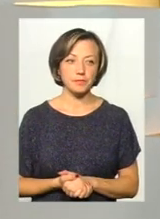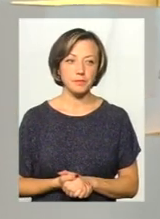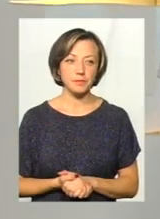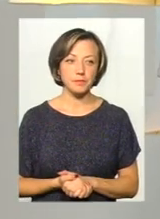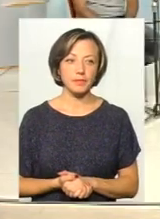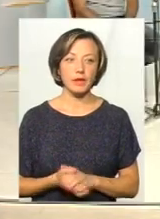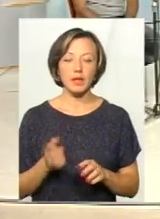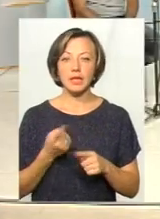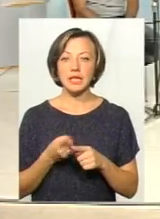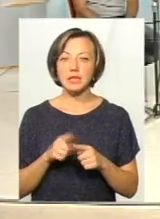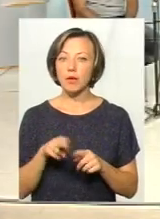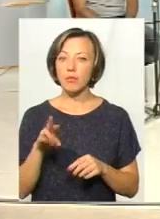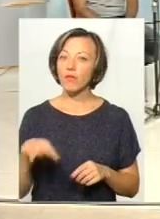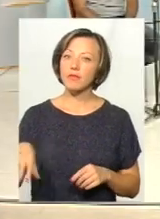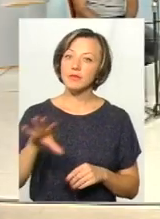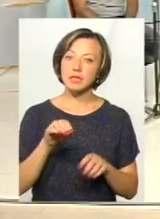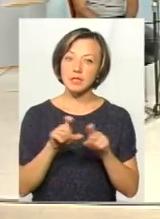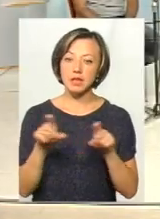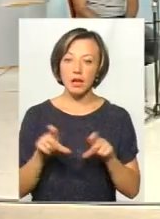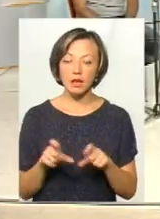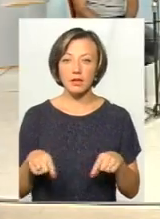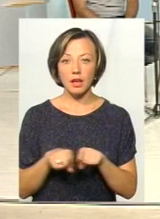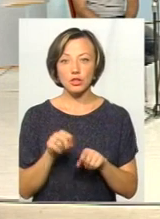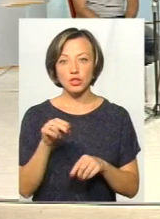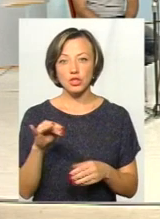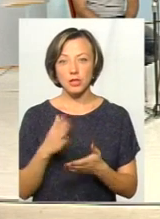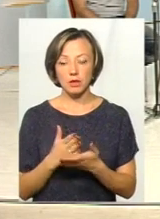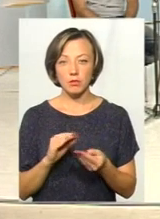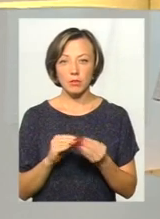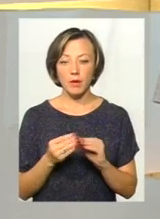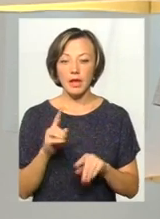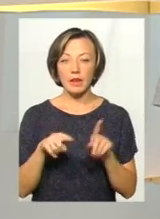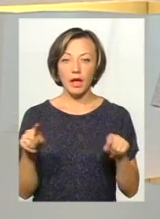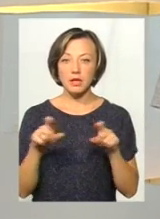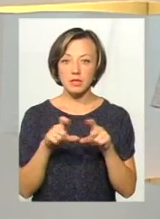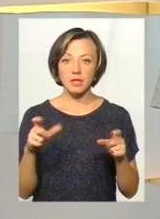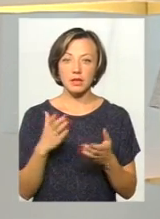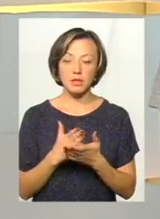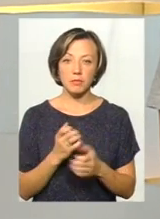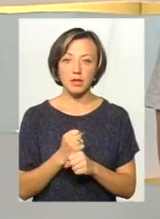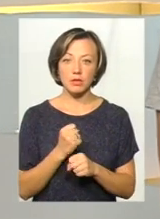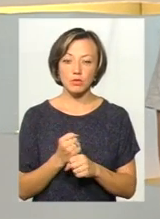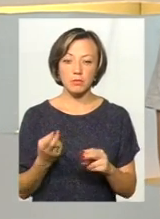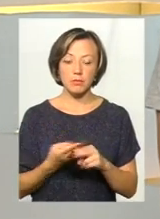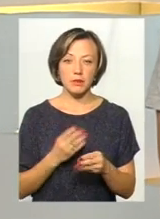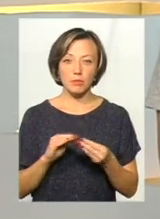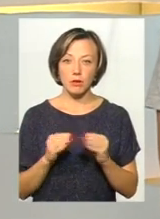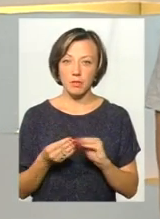це у всіх закладах таке, чи є якісь проблеми? є деякі заклади, які працюють без проблем.